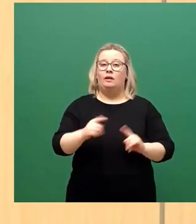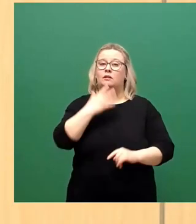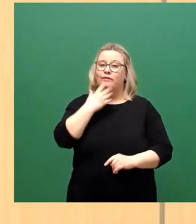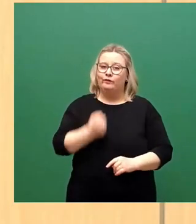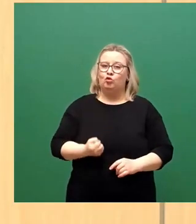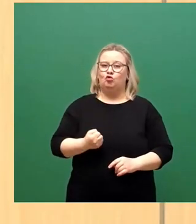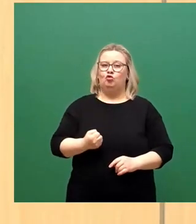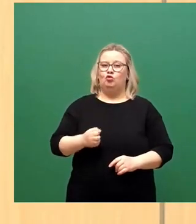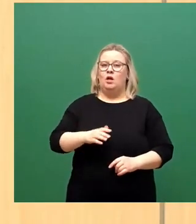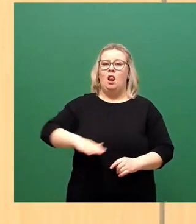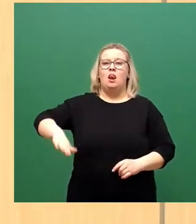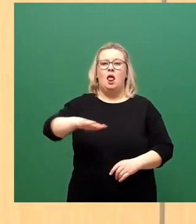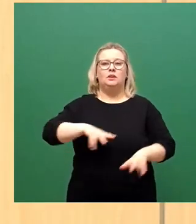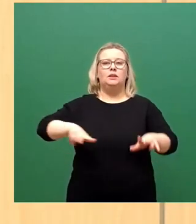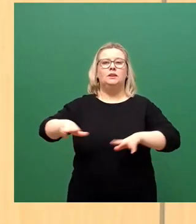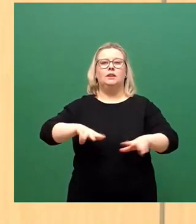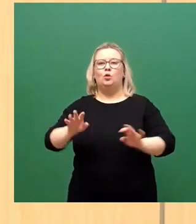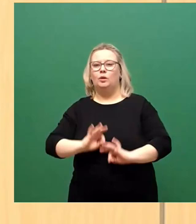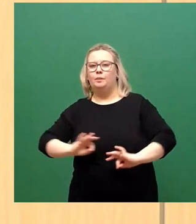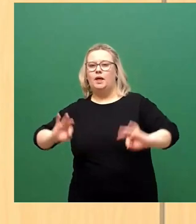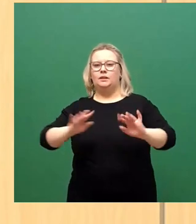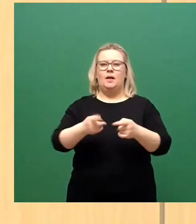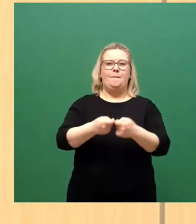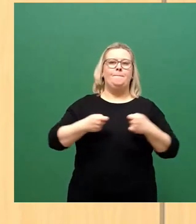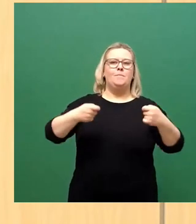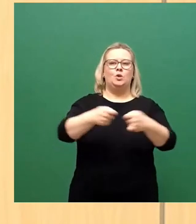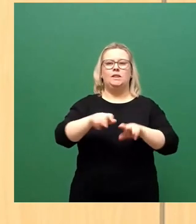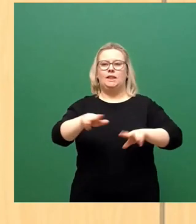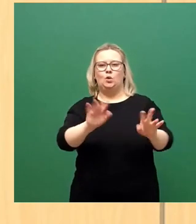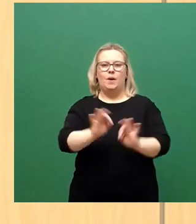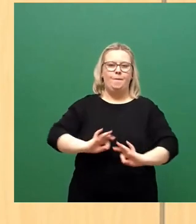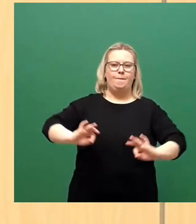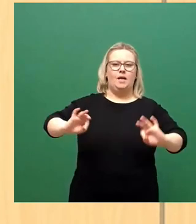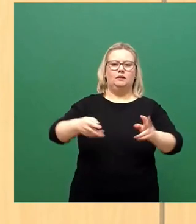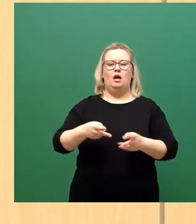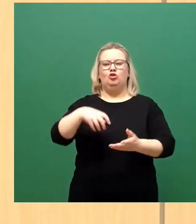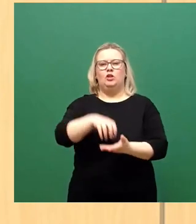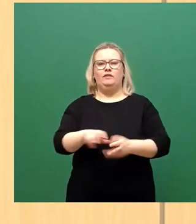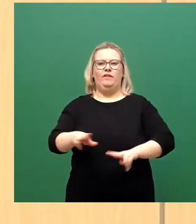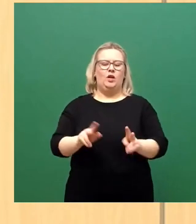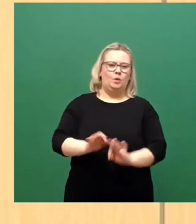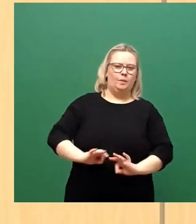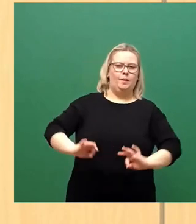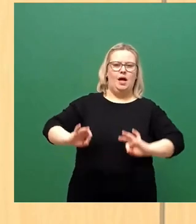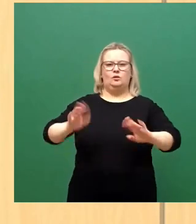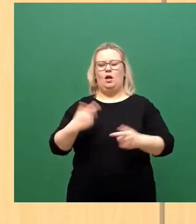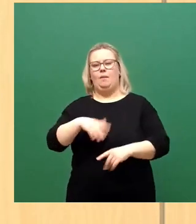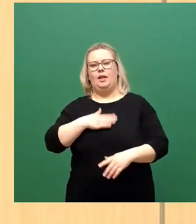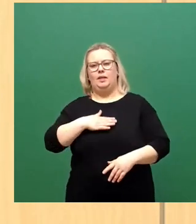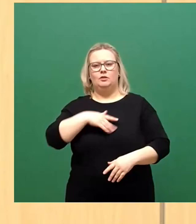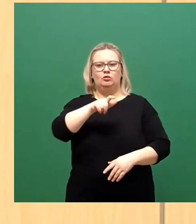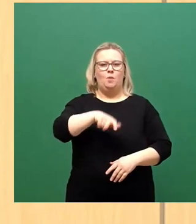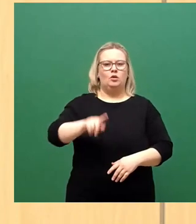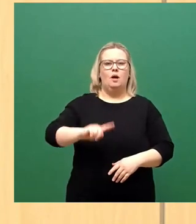Landesregierung, die bessere Bundesregierung, mindestens aber die bessere Stadtverwaltung sein. Und am liebsten würden Sie dem Oberbürgermeister jeden